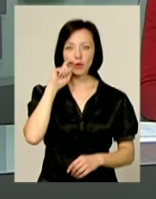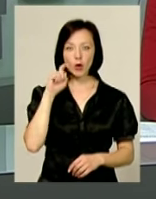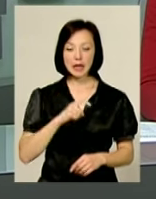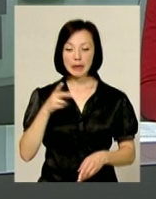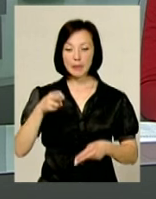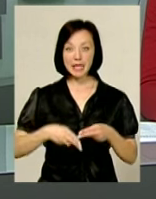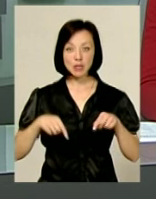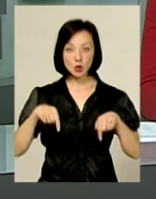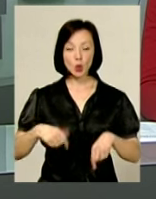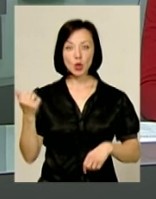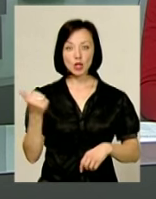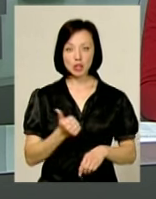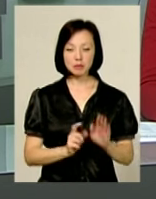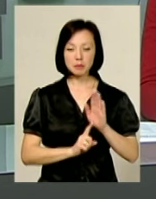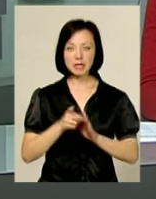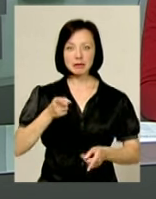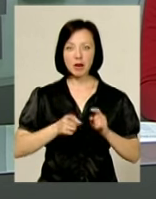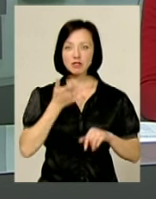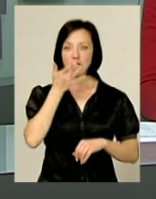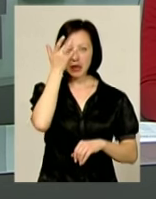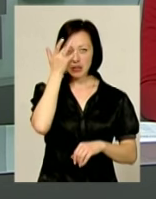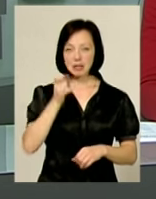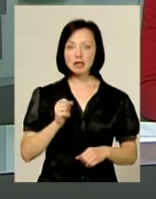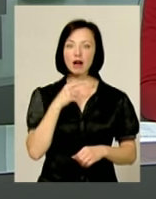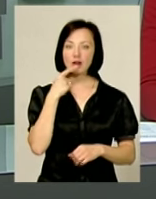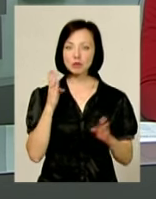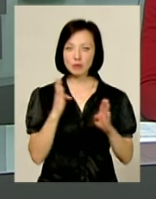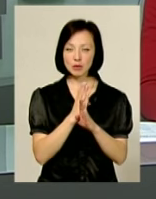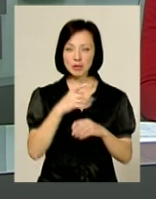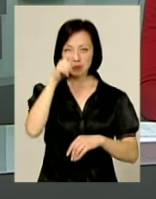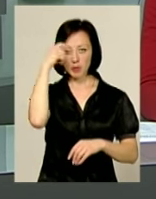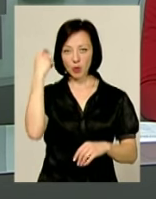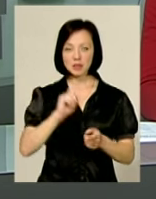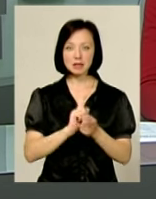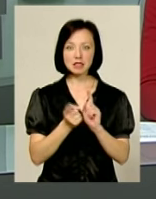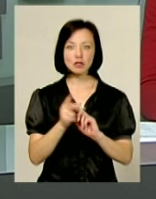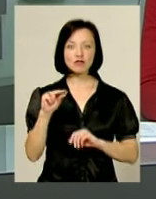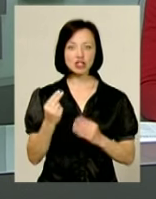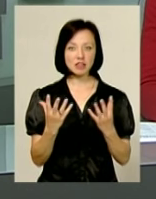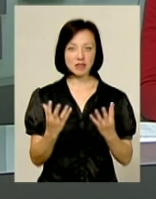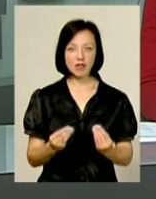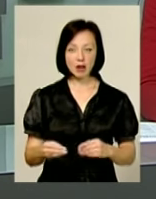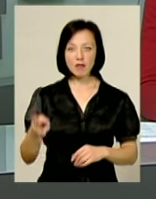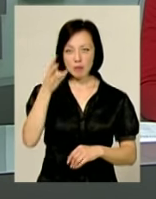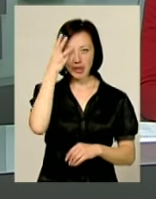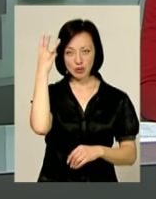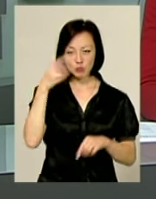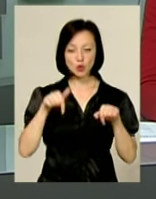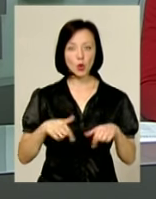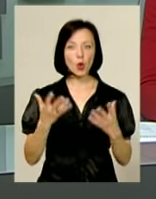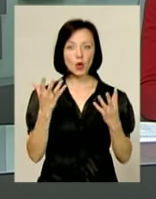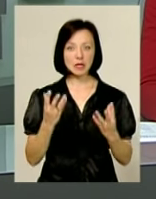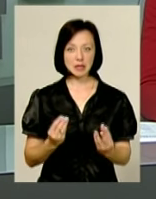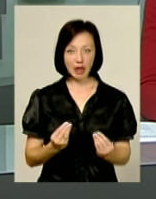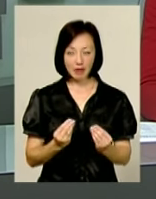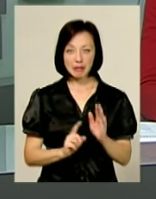вже наприкінці цього тижня прийде справжнє літо. За прогнозами синоптиків, спекотно стане вже у четвер. В обласному центрі цього дня